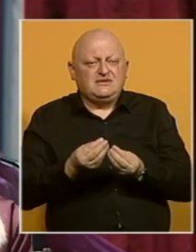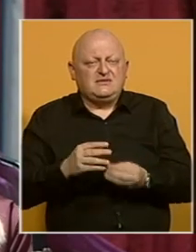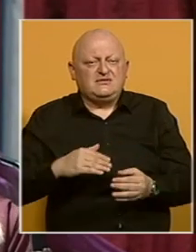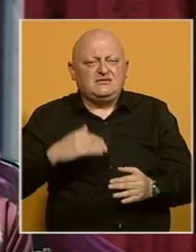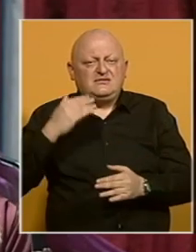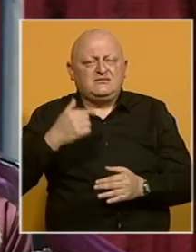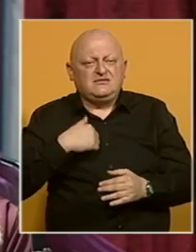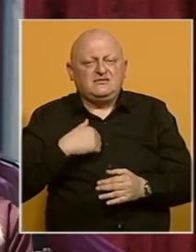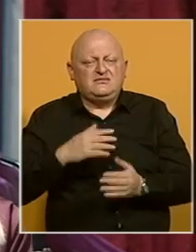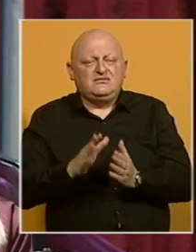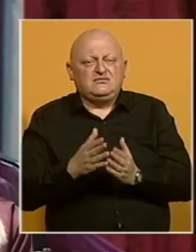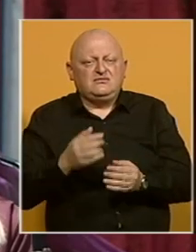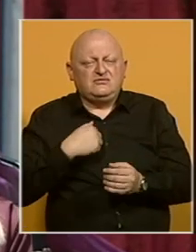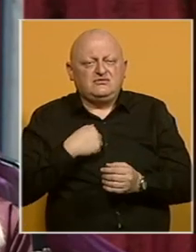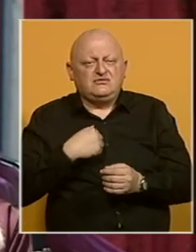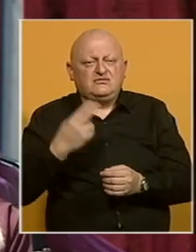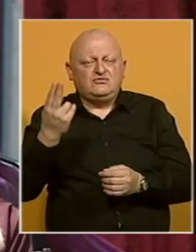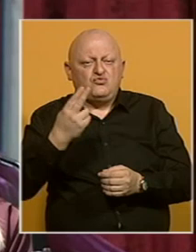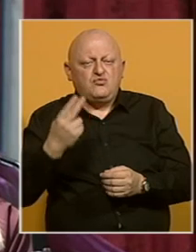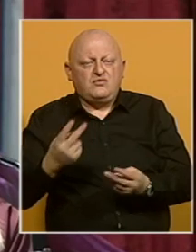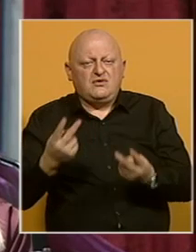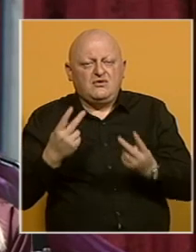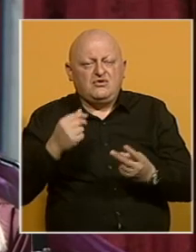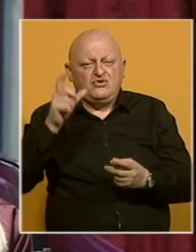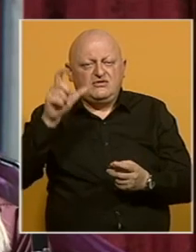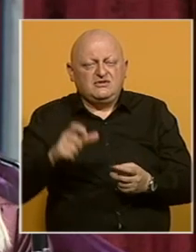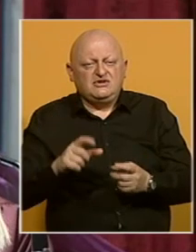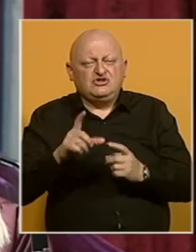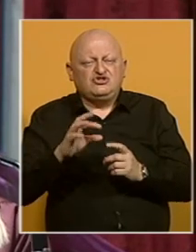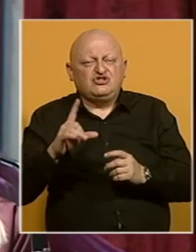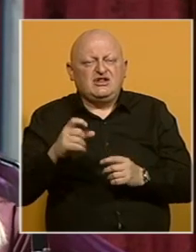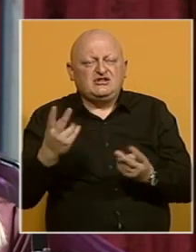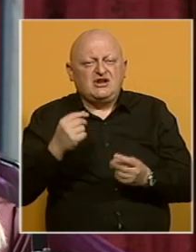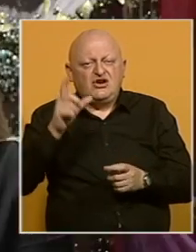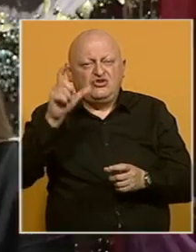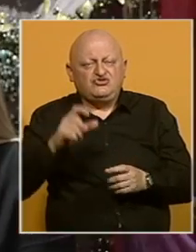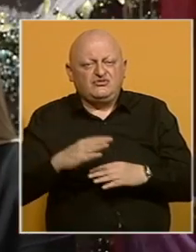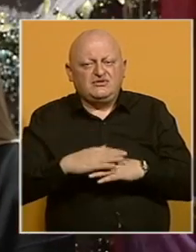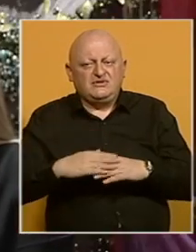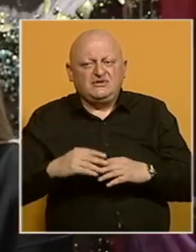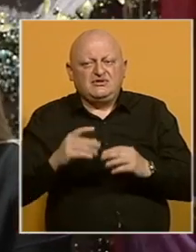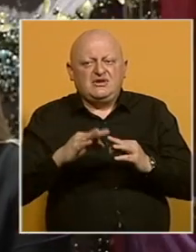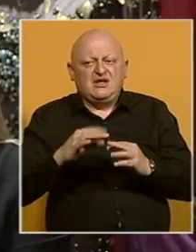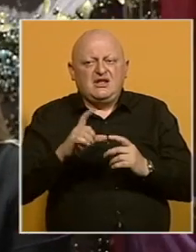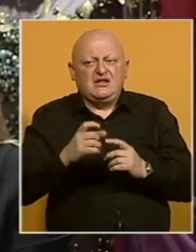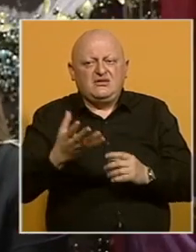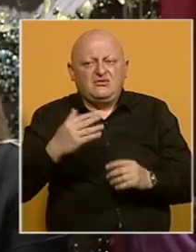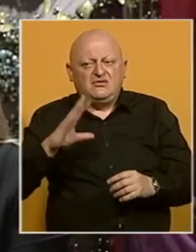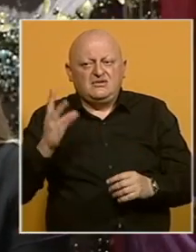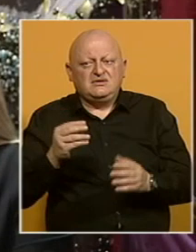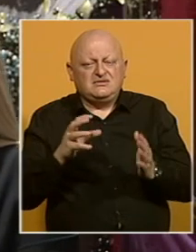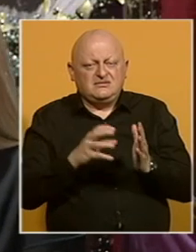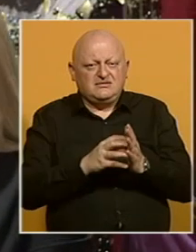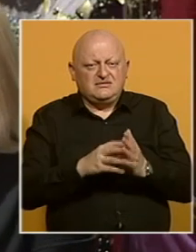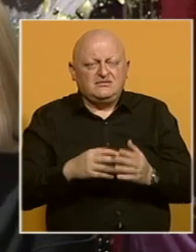svega nastavimo djelovati na univerzalništvenskim vrijednostima koje je upravo šantić kao čovjek njegova. Ali sa šantiće prije svega simboli